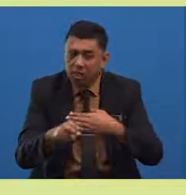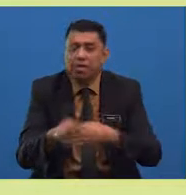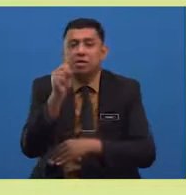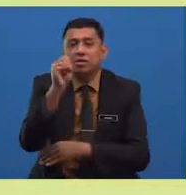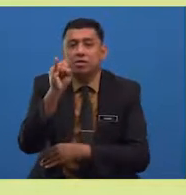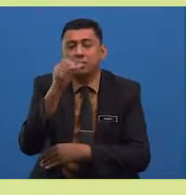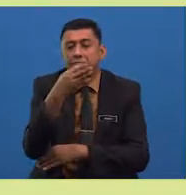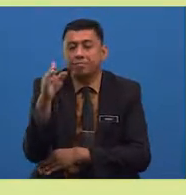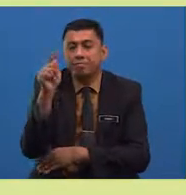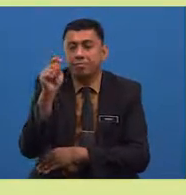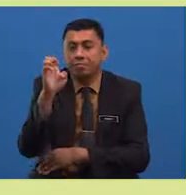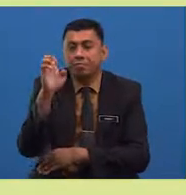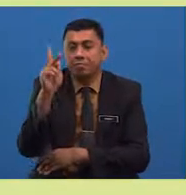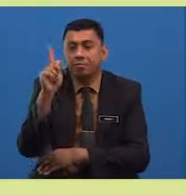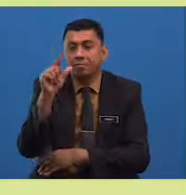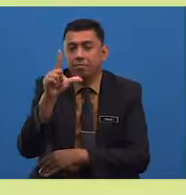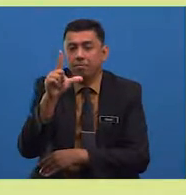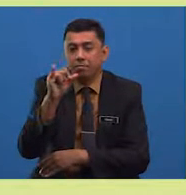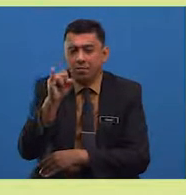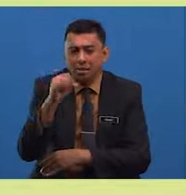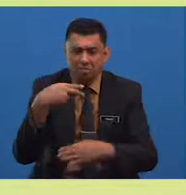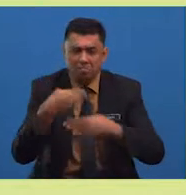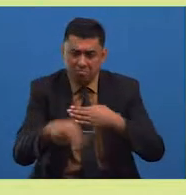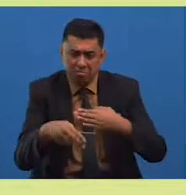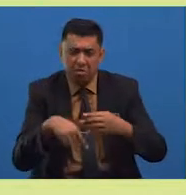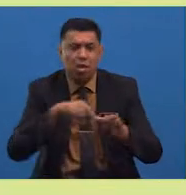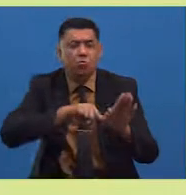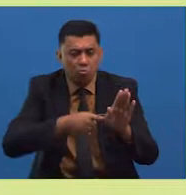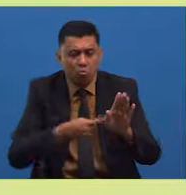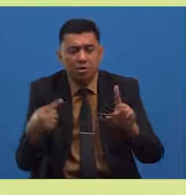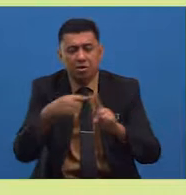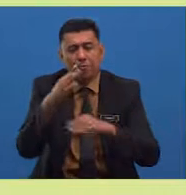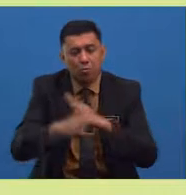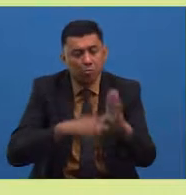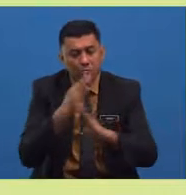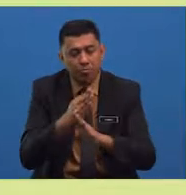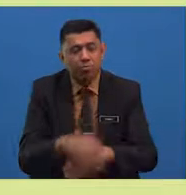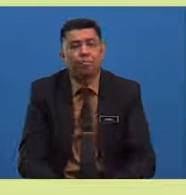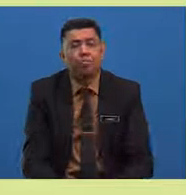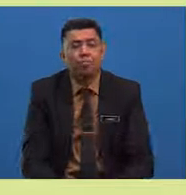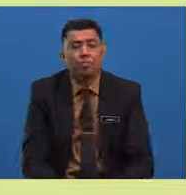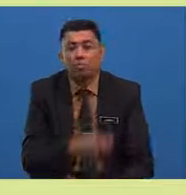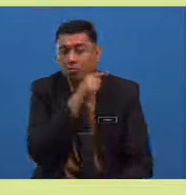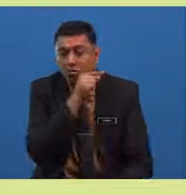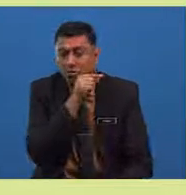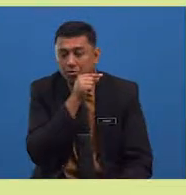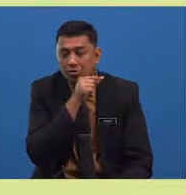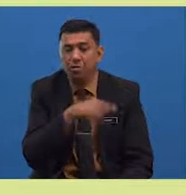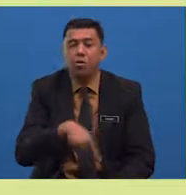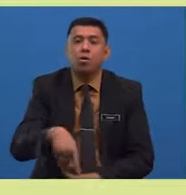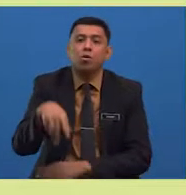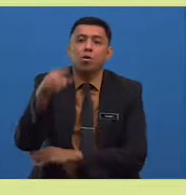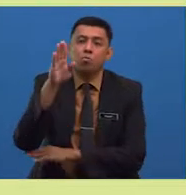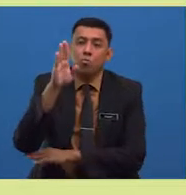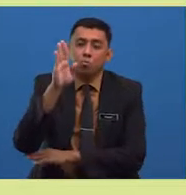dan burung pipit ke bumi semula. Akhirnya, burung pipit dibunuh oleh si